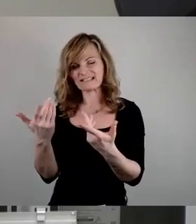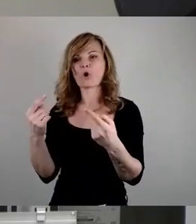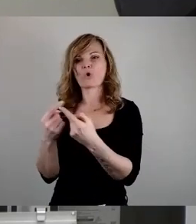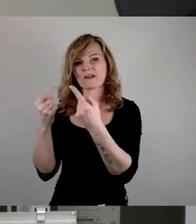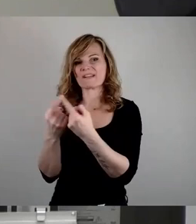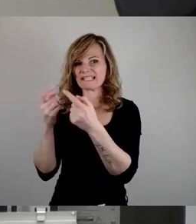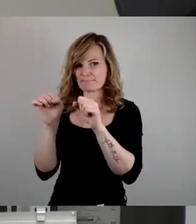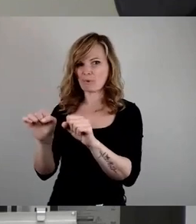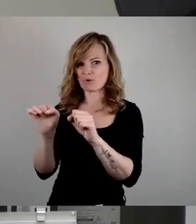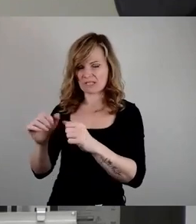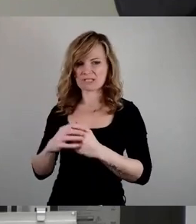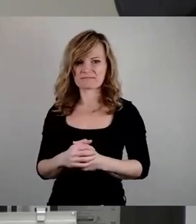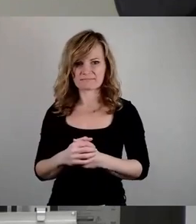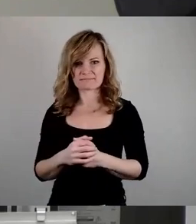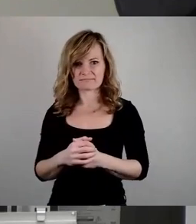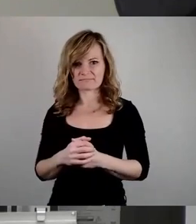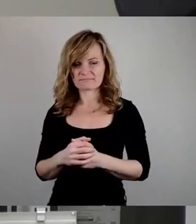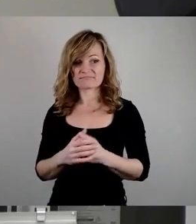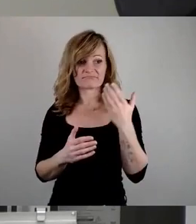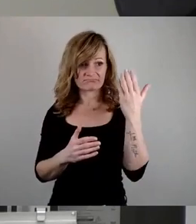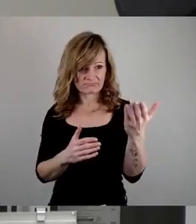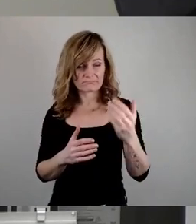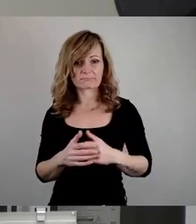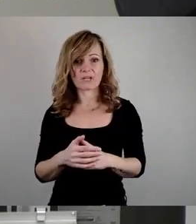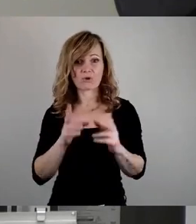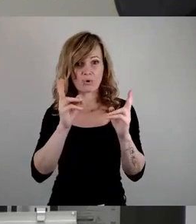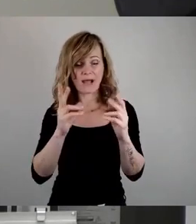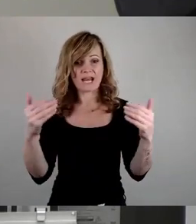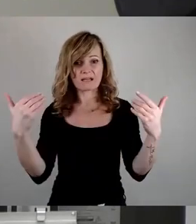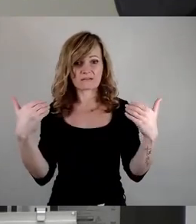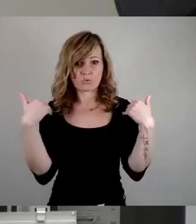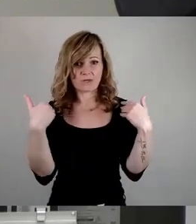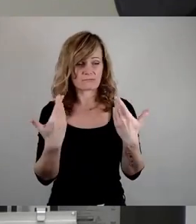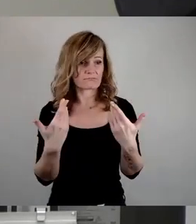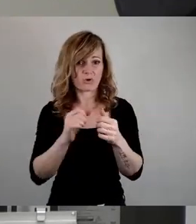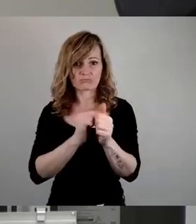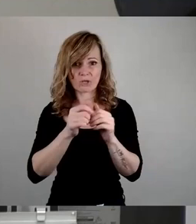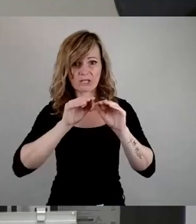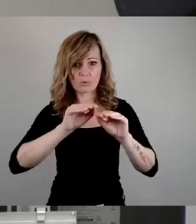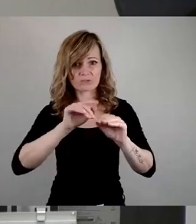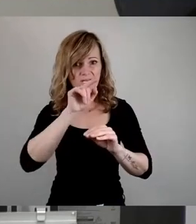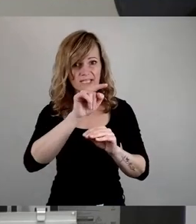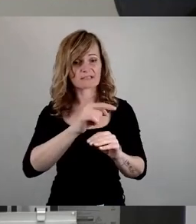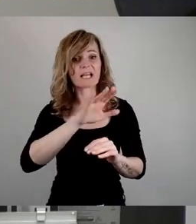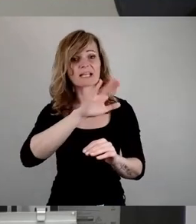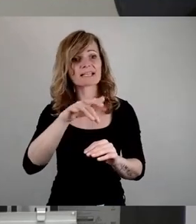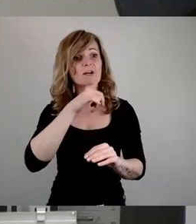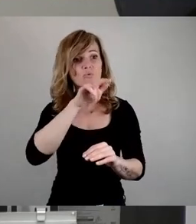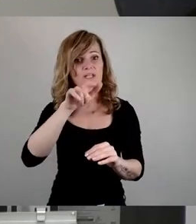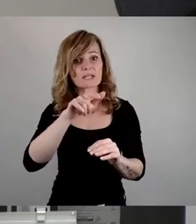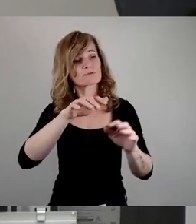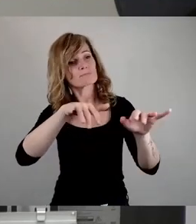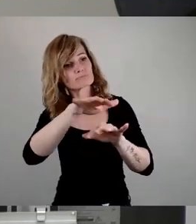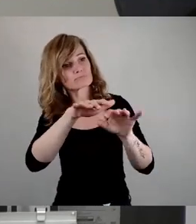der einen Seite des Zaunes regulärer Sportunterricht von Kindern und Jugendlichen stattfinden wird und auf der anderen Seite ein